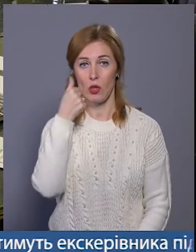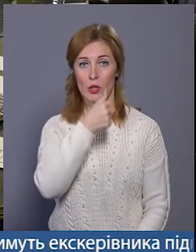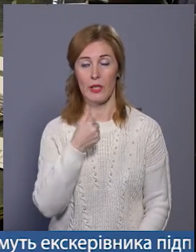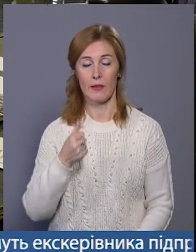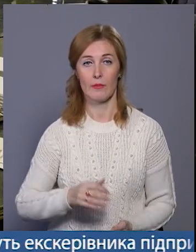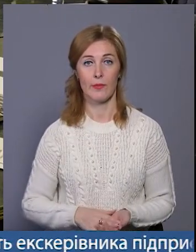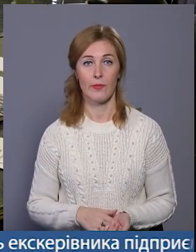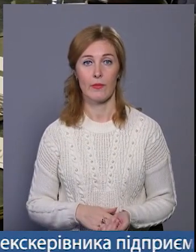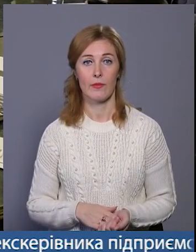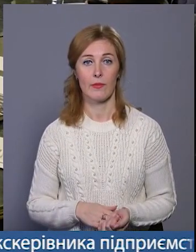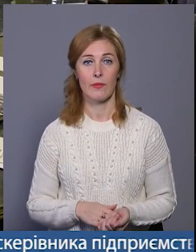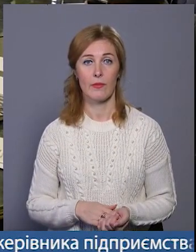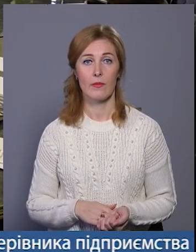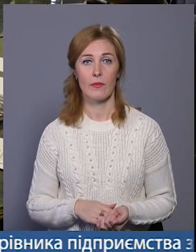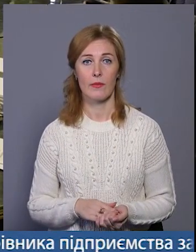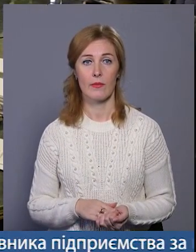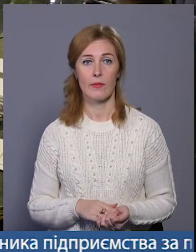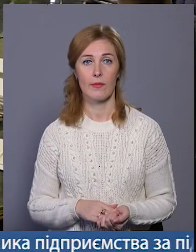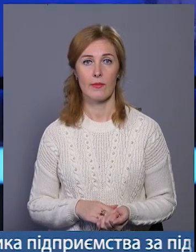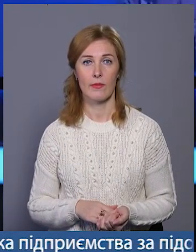Ірина Аріон, Володимир Паламар – Новини міста.